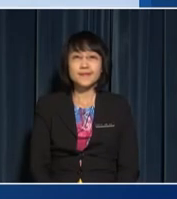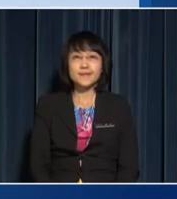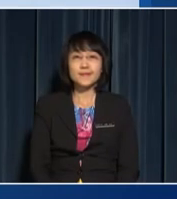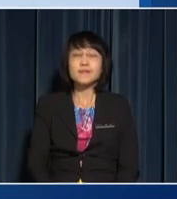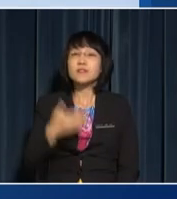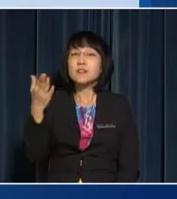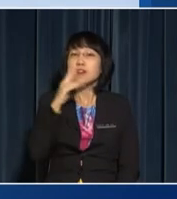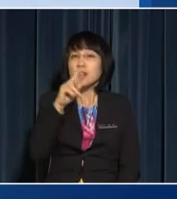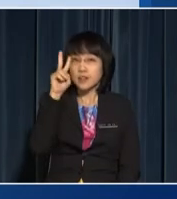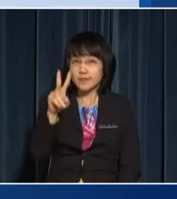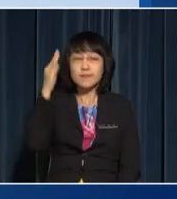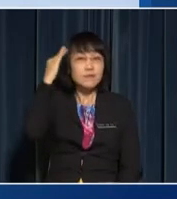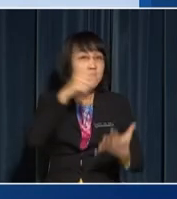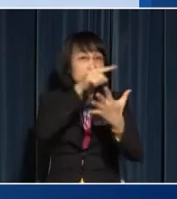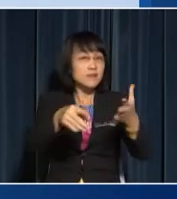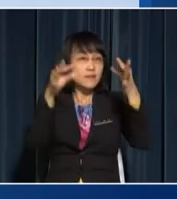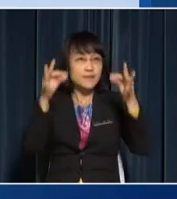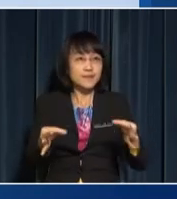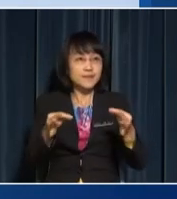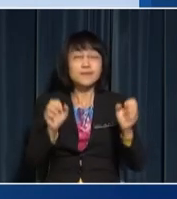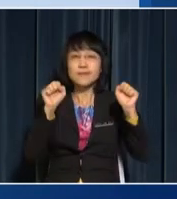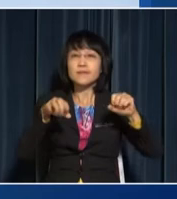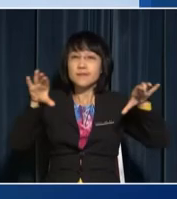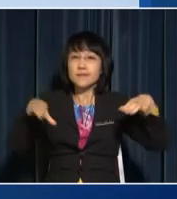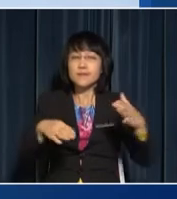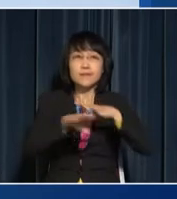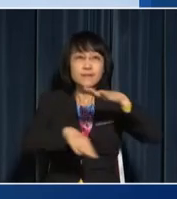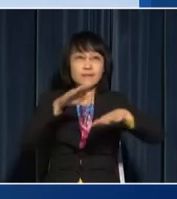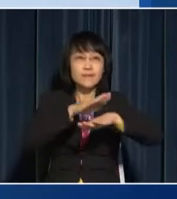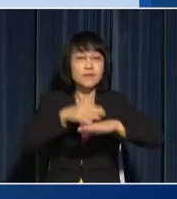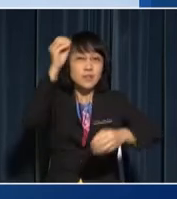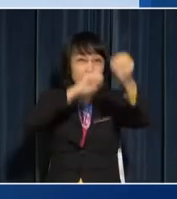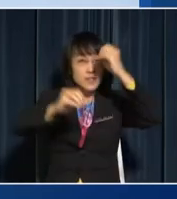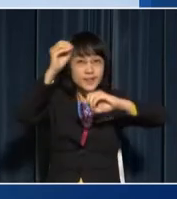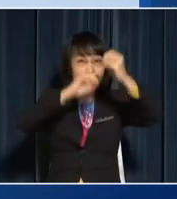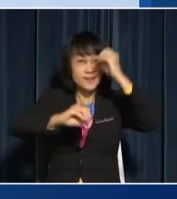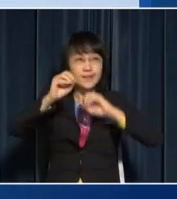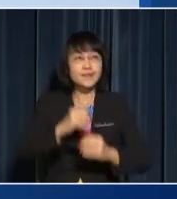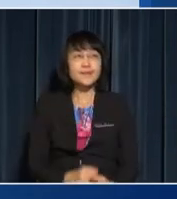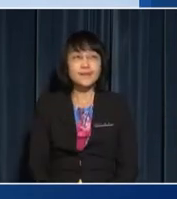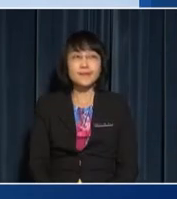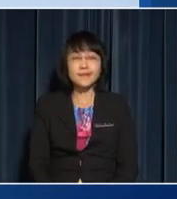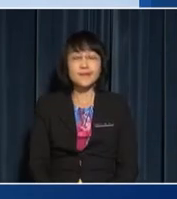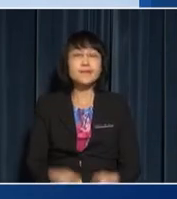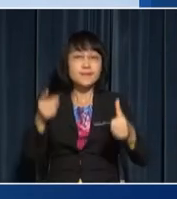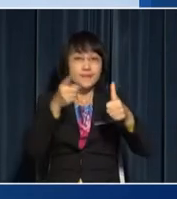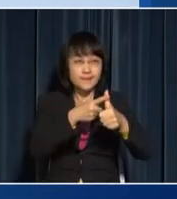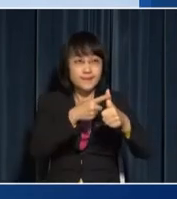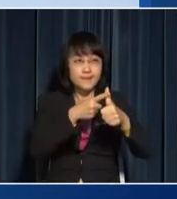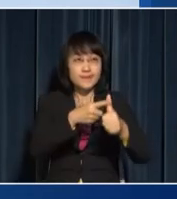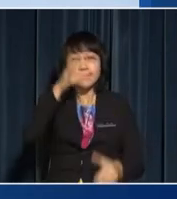There are 2 inferences which can be made based on the observation First,